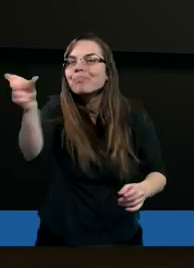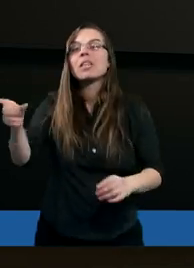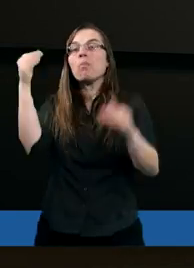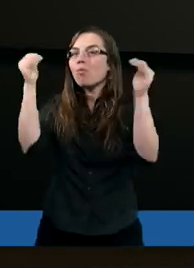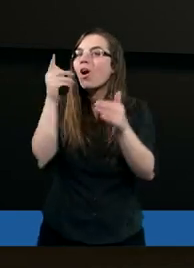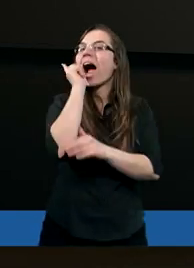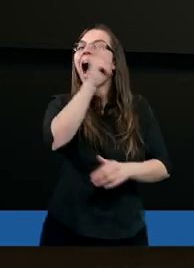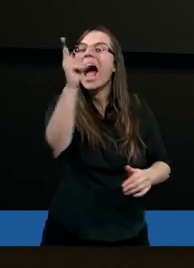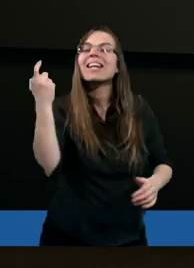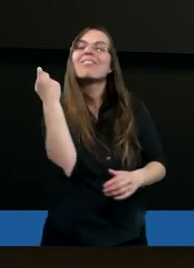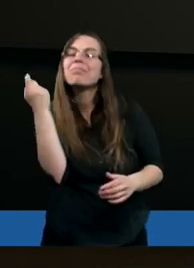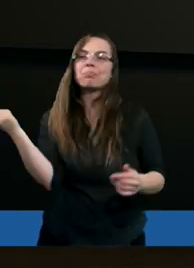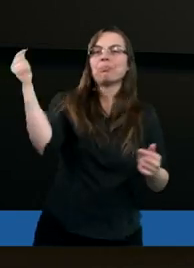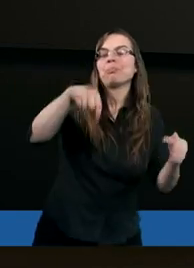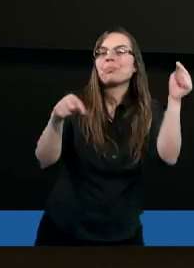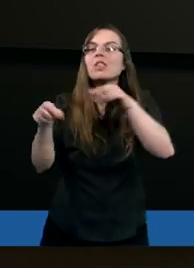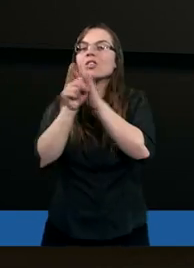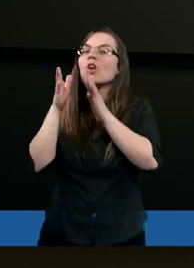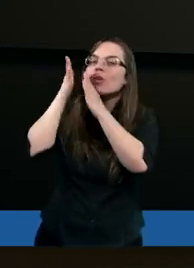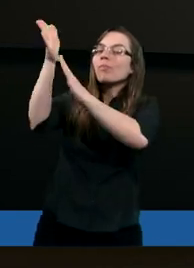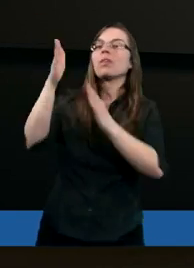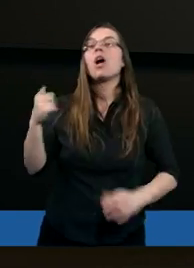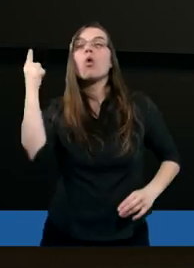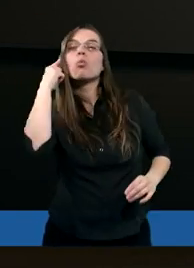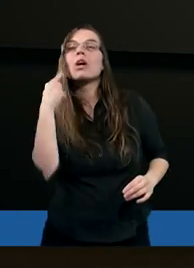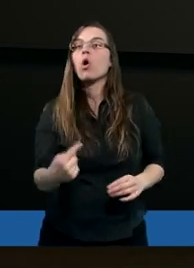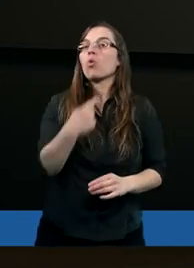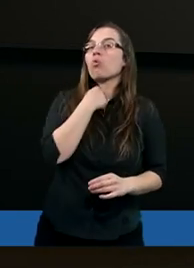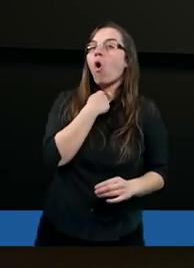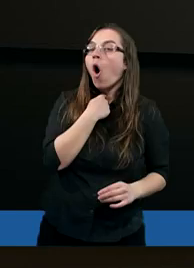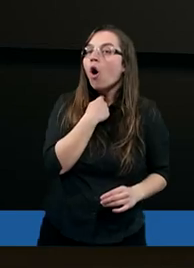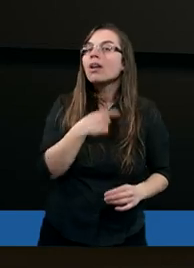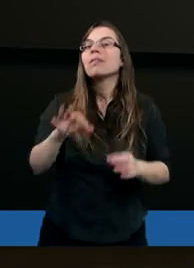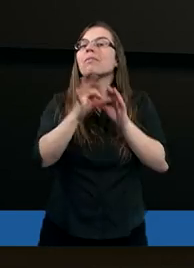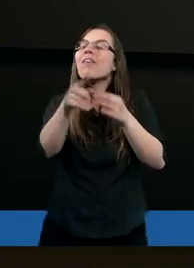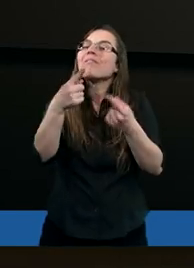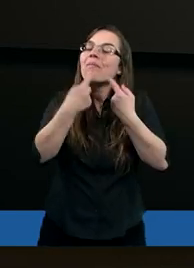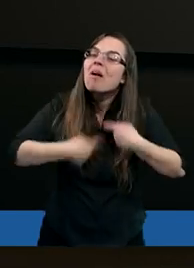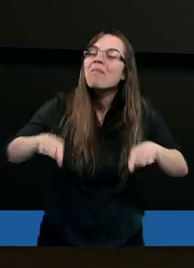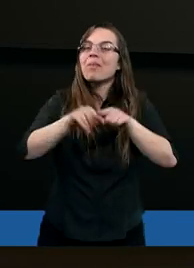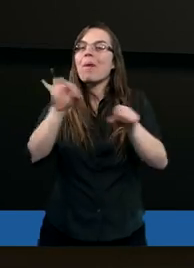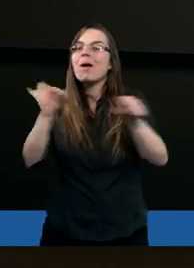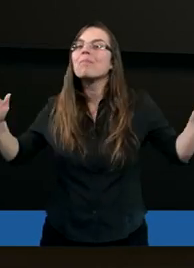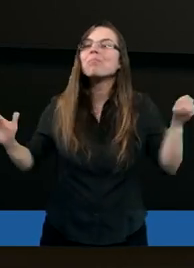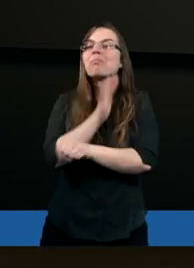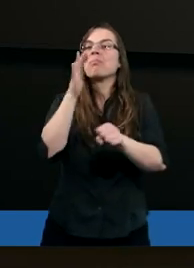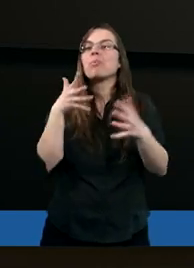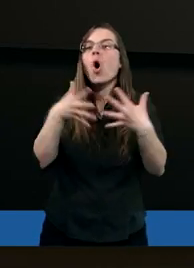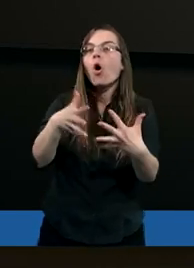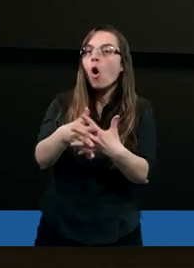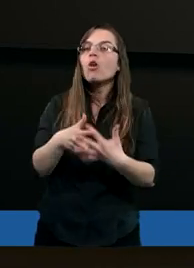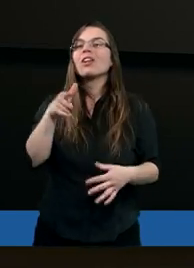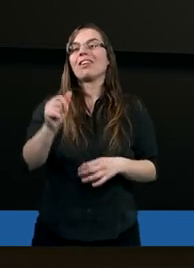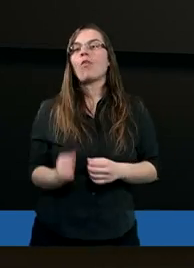możemy do niego wrócić. Nieraz takie głosy się słyszy, że gdy wypełniły się pewne prorostwa, pewne okresy